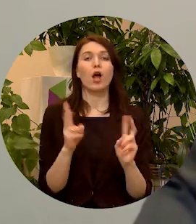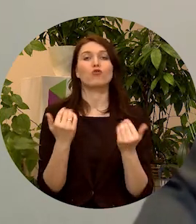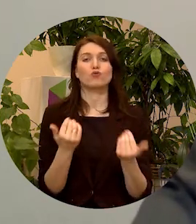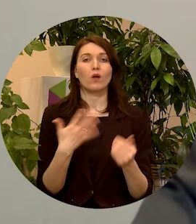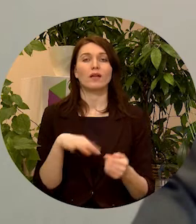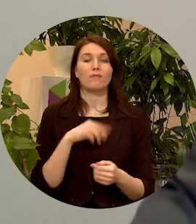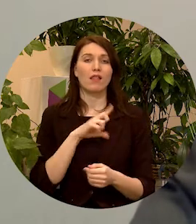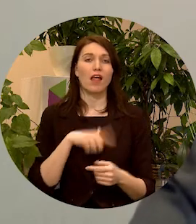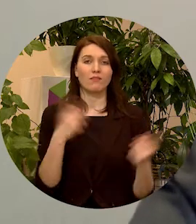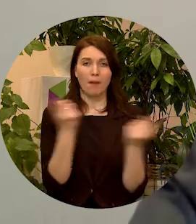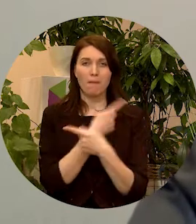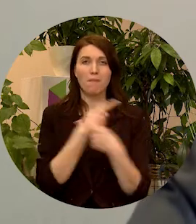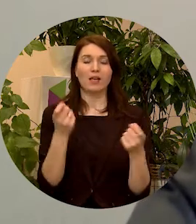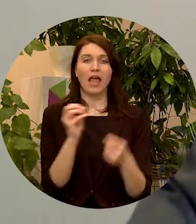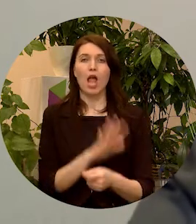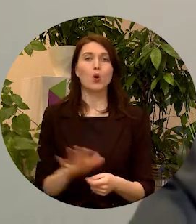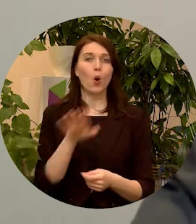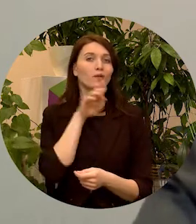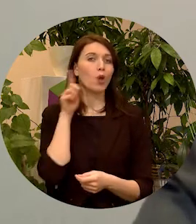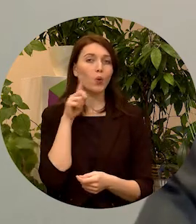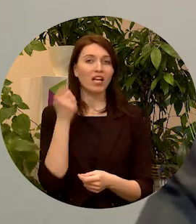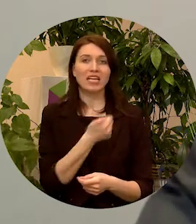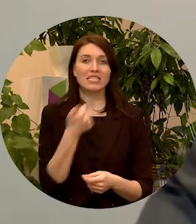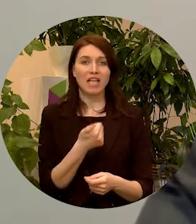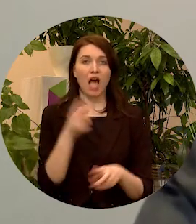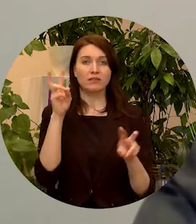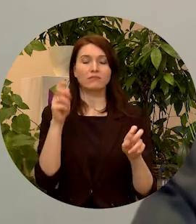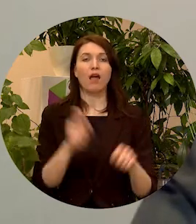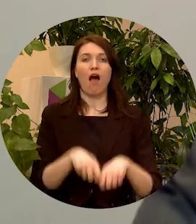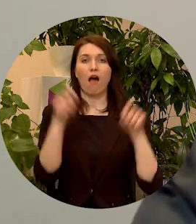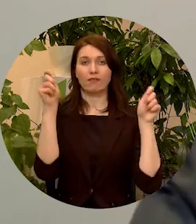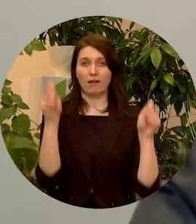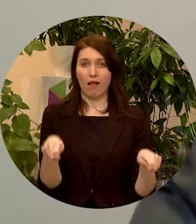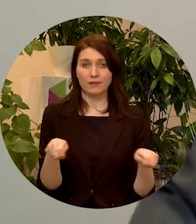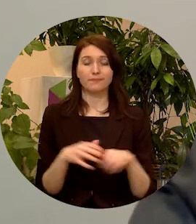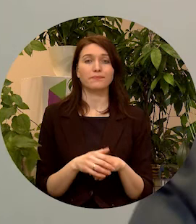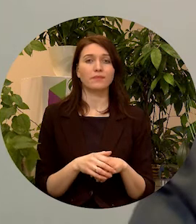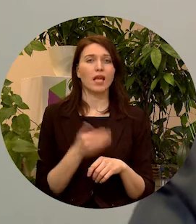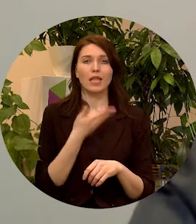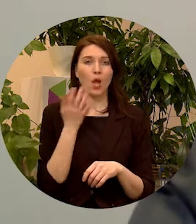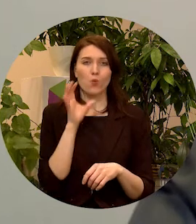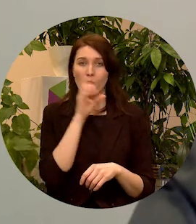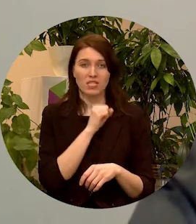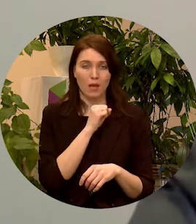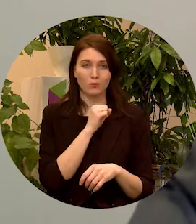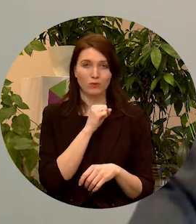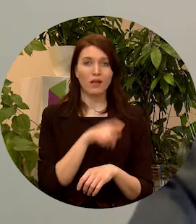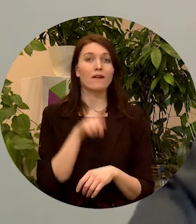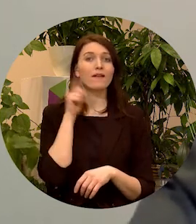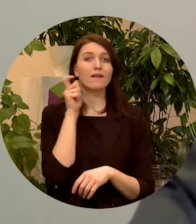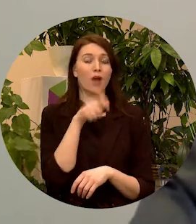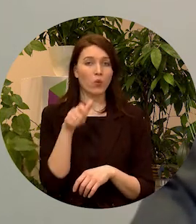Latvijā paslūdinām Eiropas jaunatnes gadu par atklātumu. Tiešām nav noslēpums, ka jaunieši